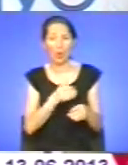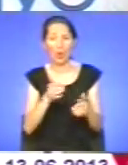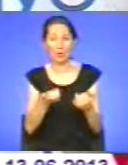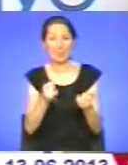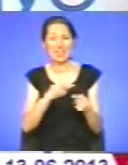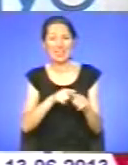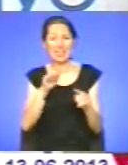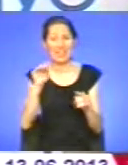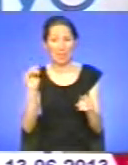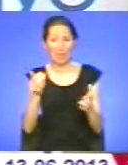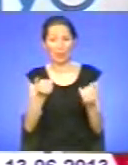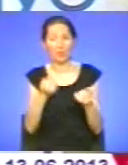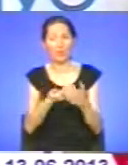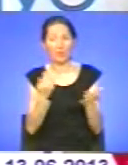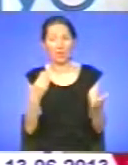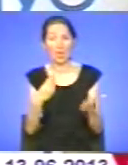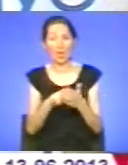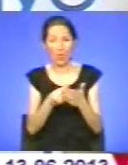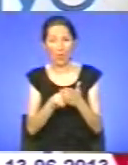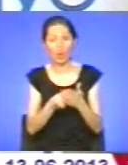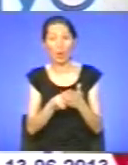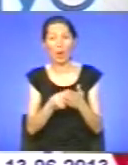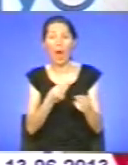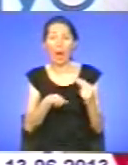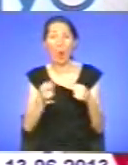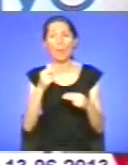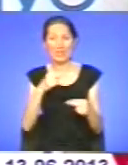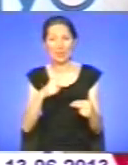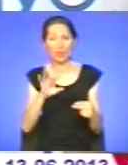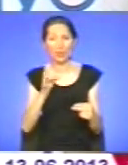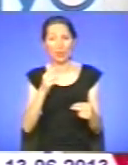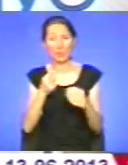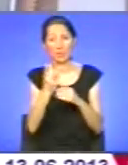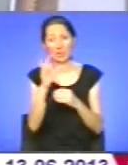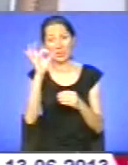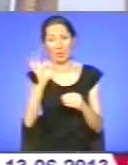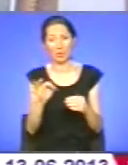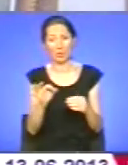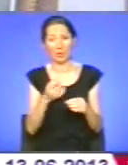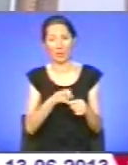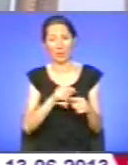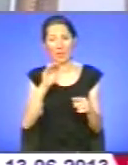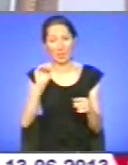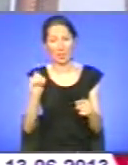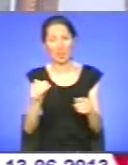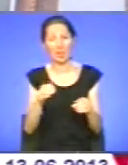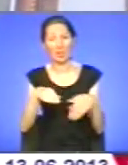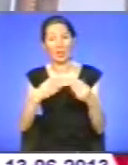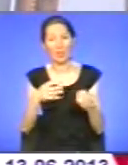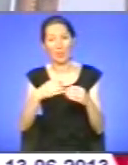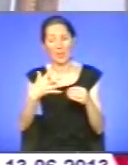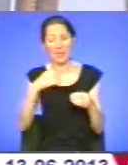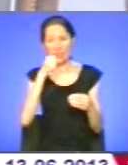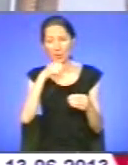отримують від фонду так звану компенсацію в розмірі 13%. Цей кредит надають на 15 років.